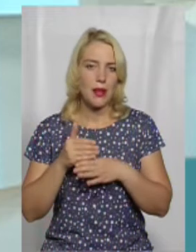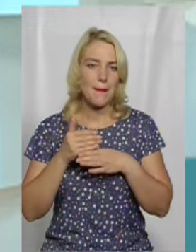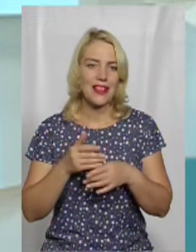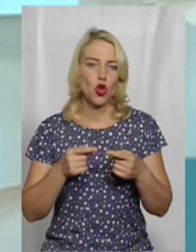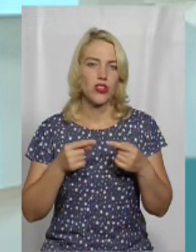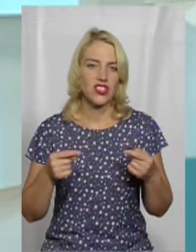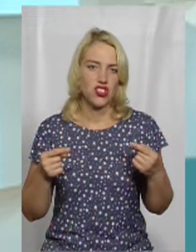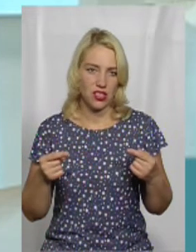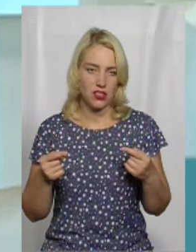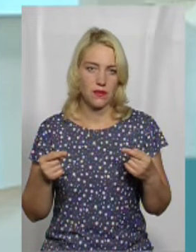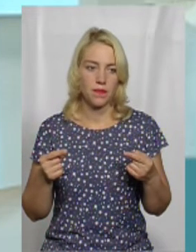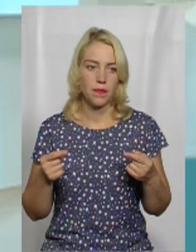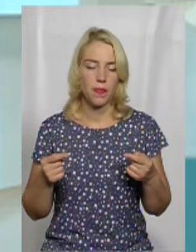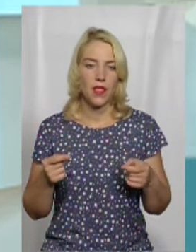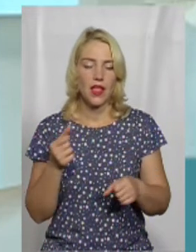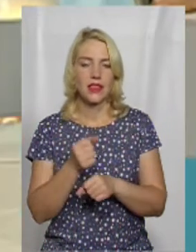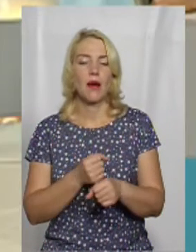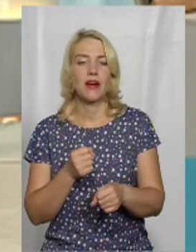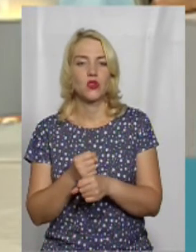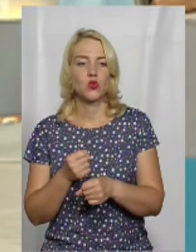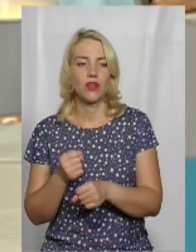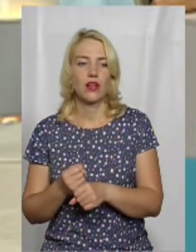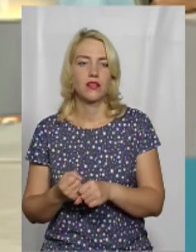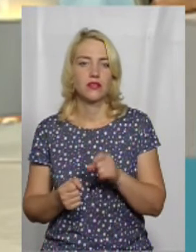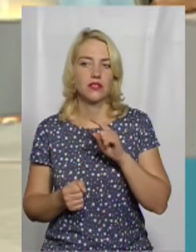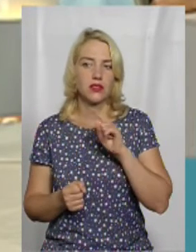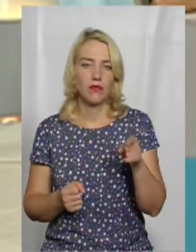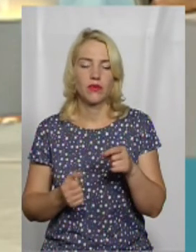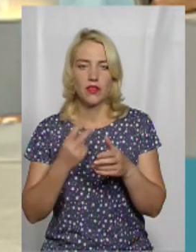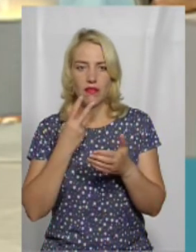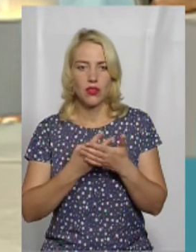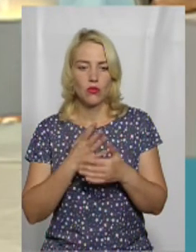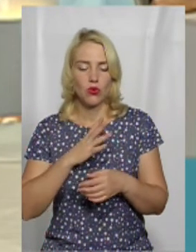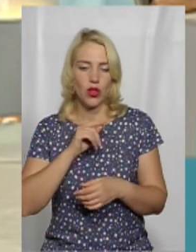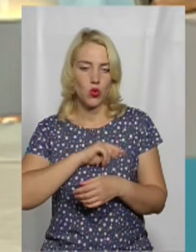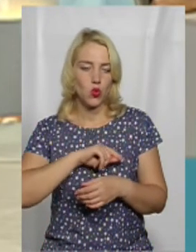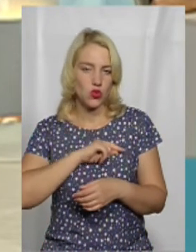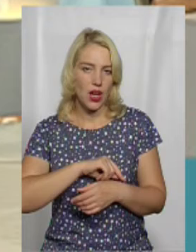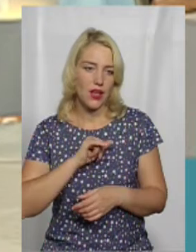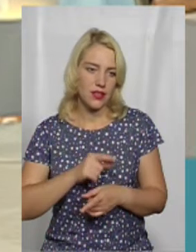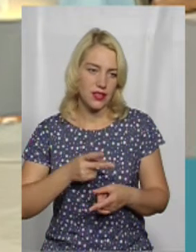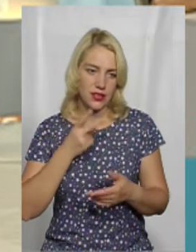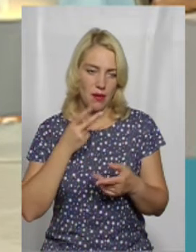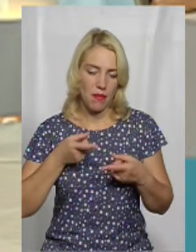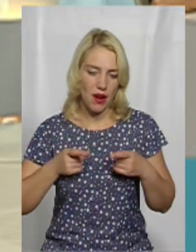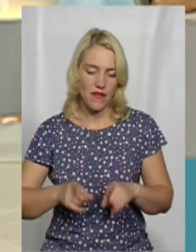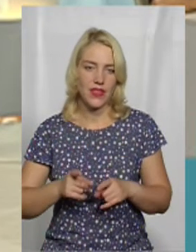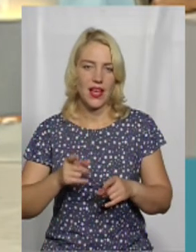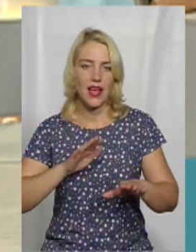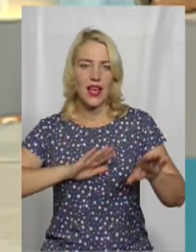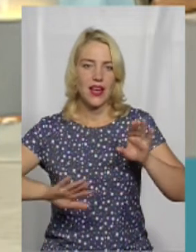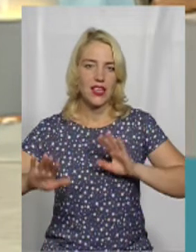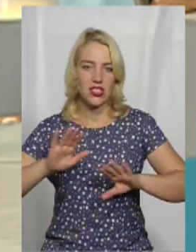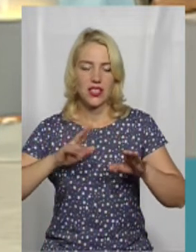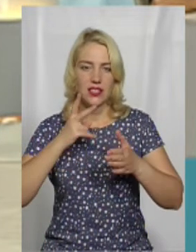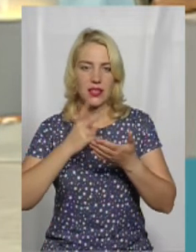напрацювань, там видно було душа і видно було справжнє режисерське бачення, як